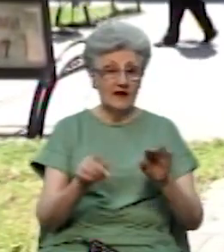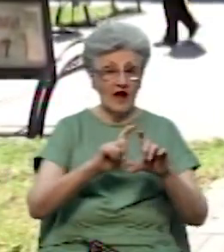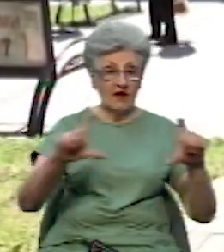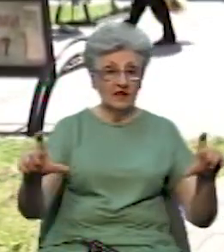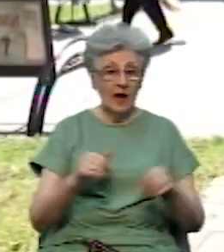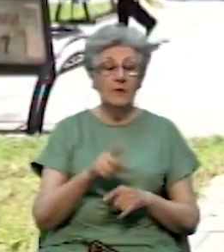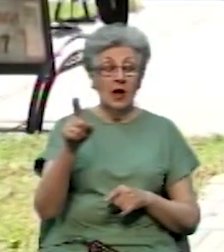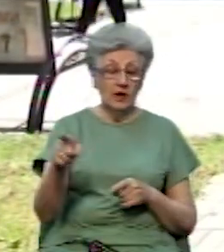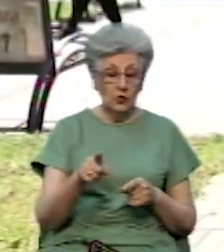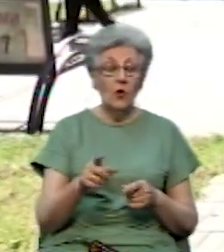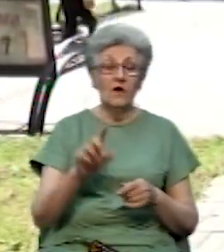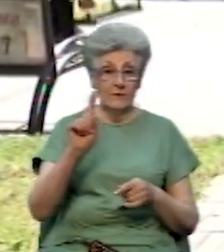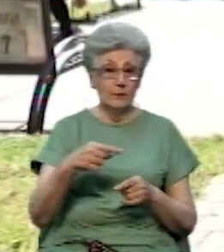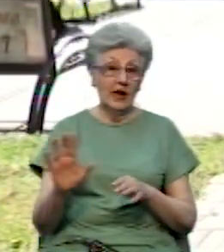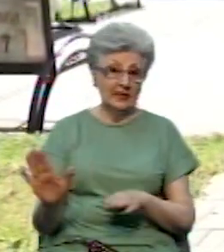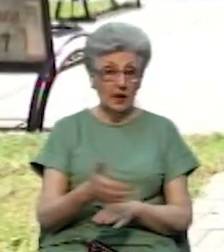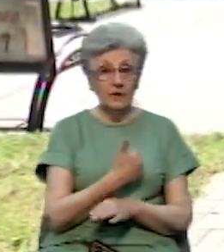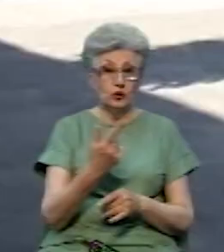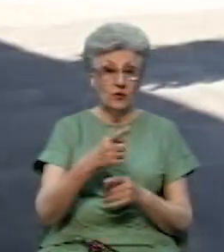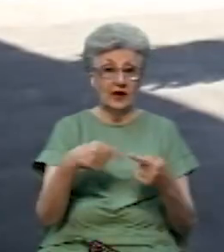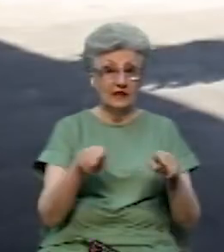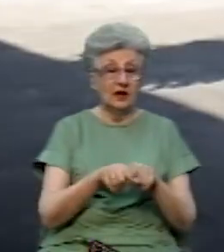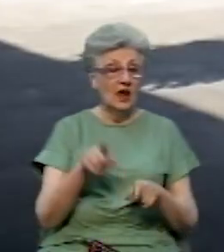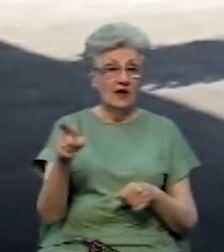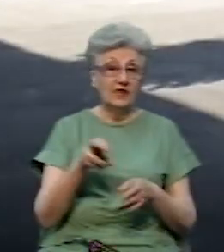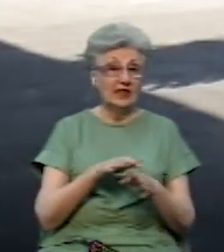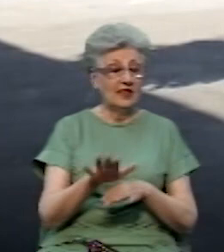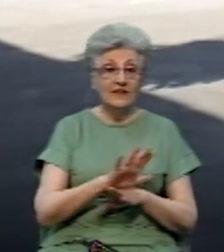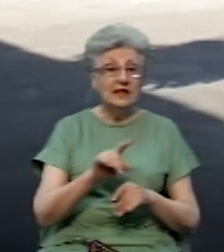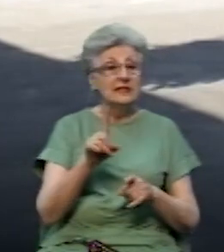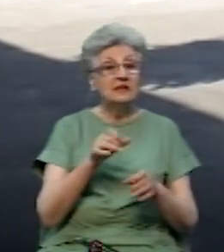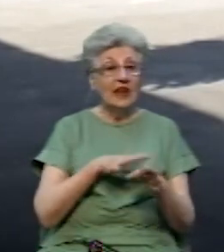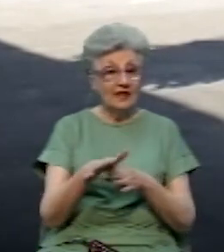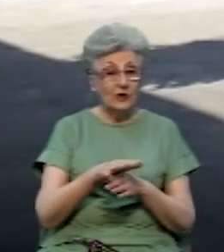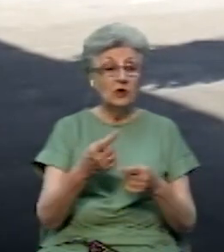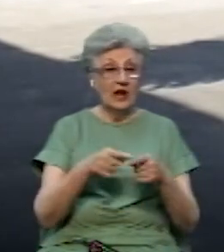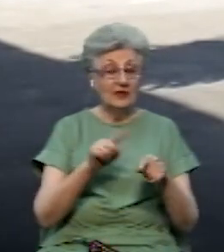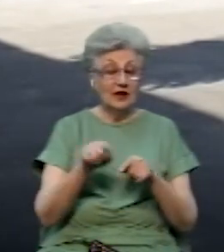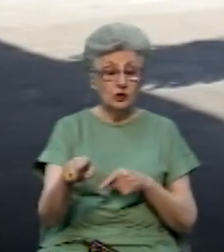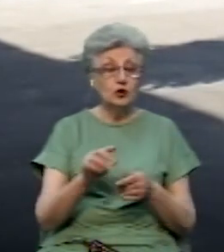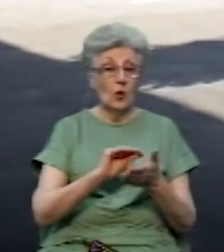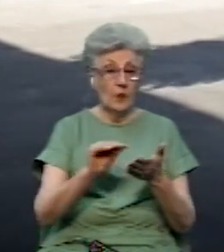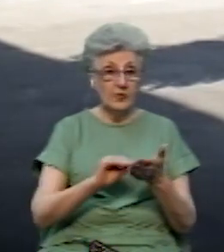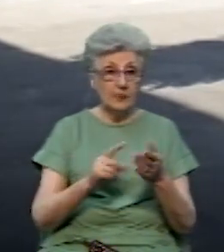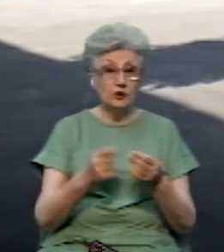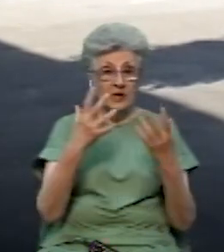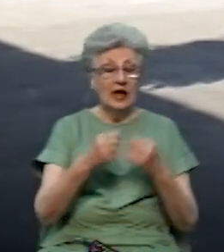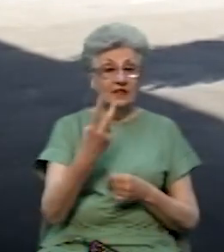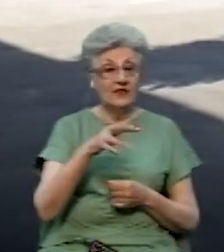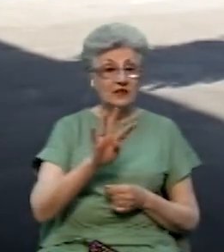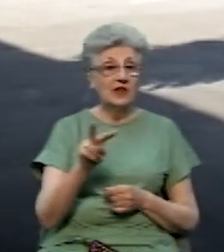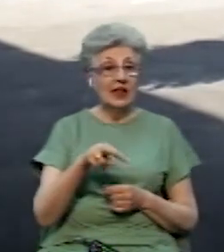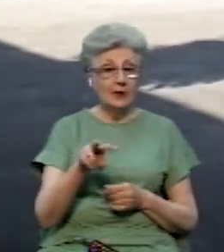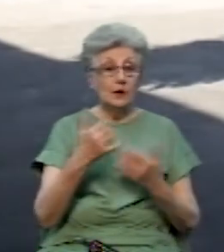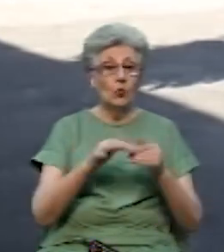вимагають демонтувати споруду. Він його не виконав. За невиконання цього припису, буквально на днях, 24 липня, було складено